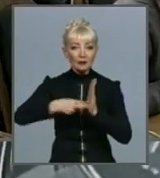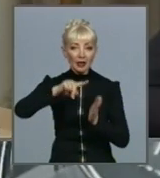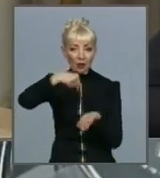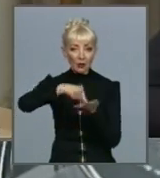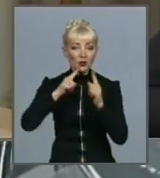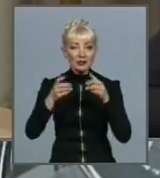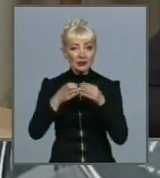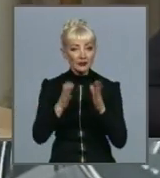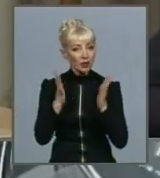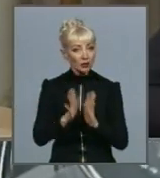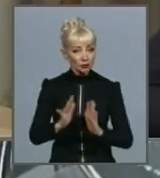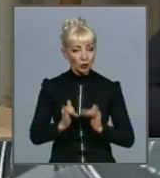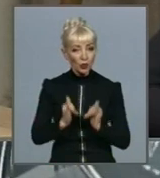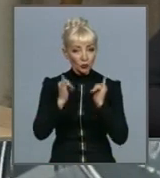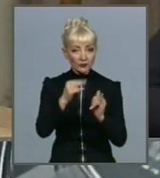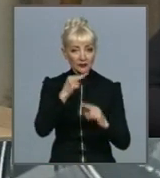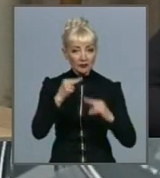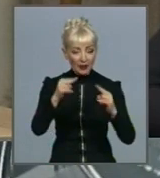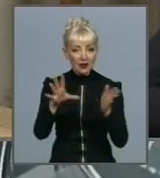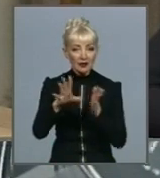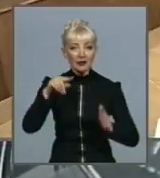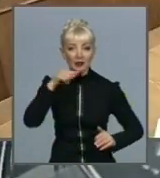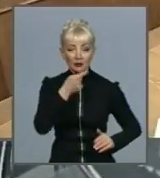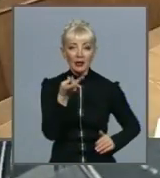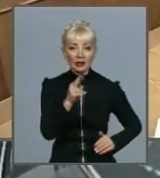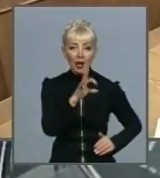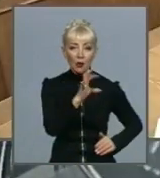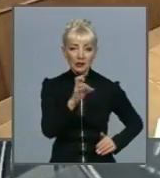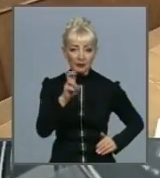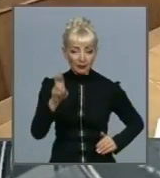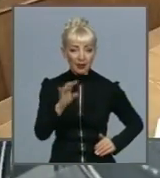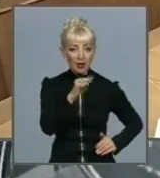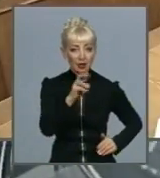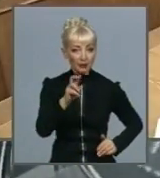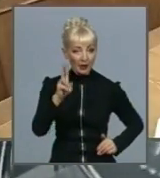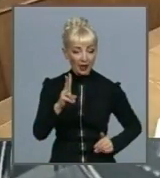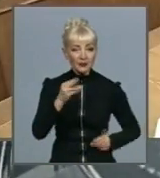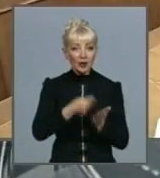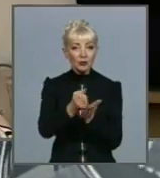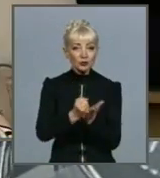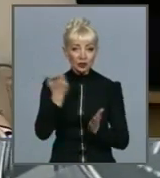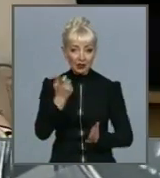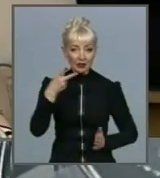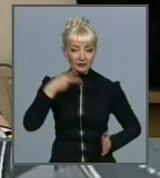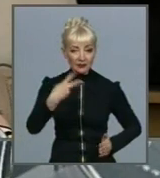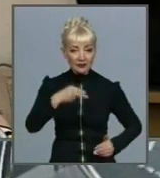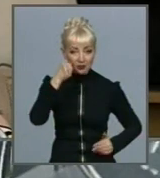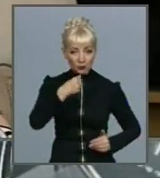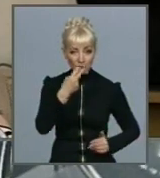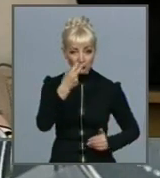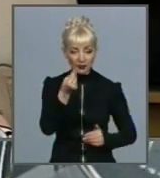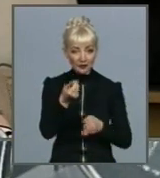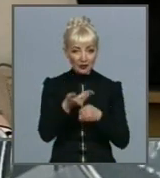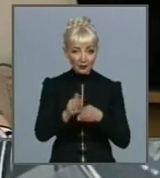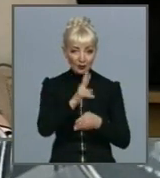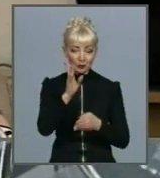заходам енергоефективності для ОСББ та ЖБК. У бюджеті Харкова на 2020 рік передбачено фінансування, що буде спрямоване на